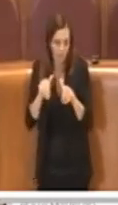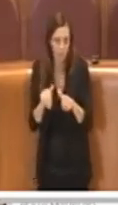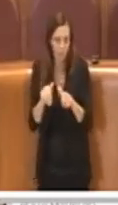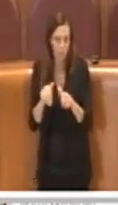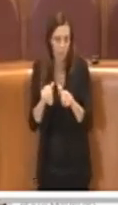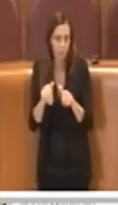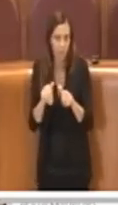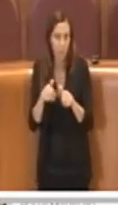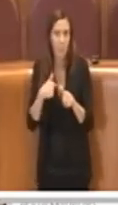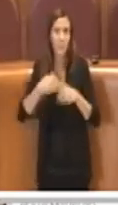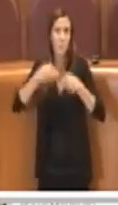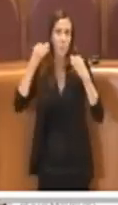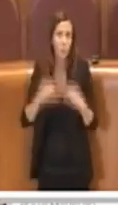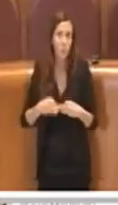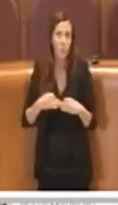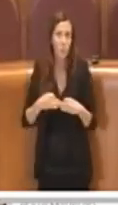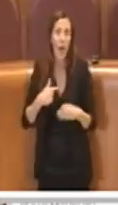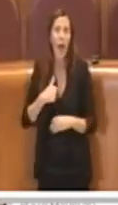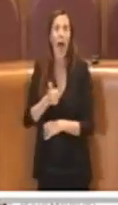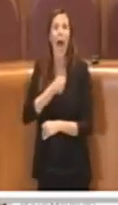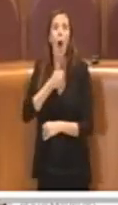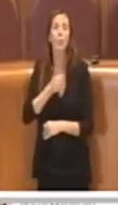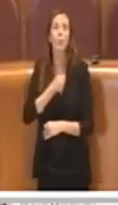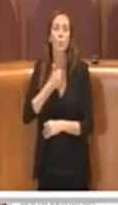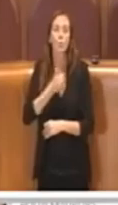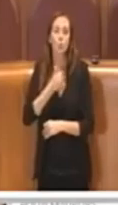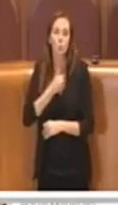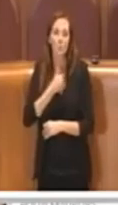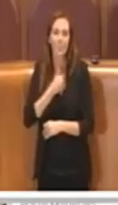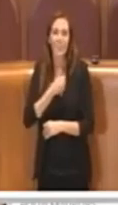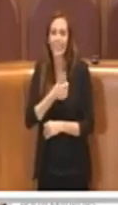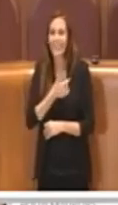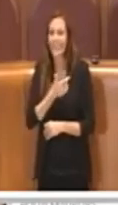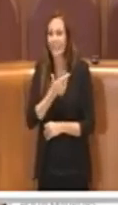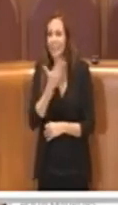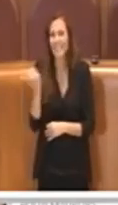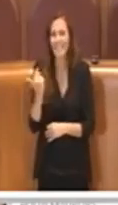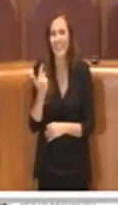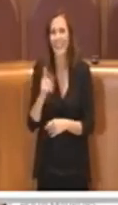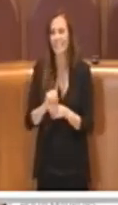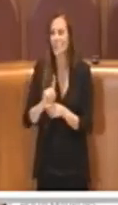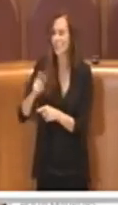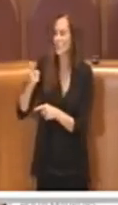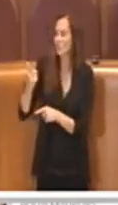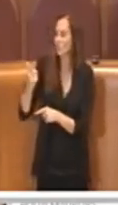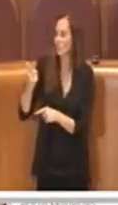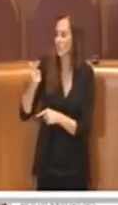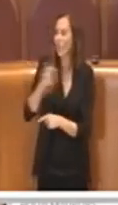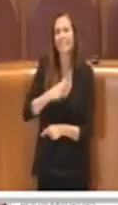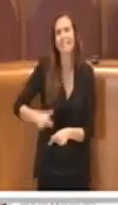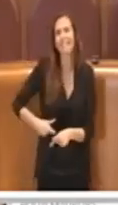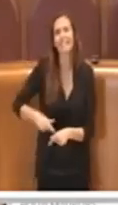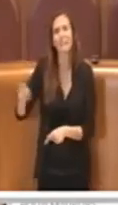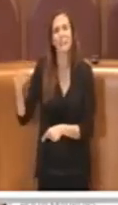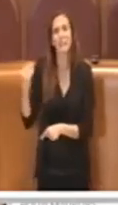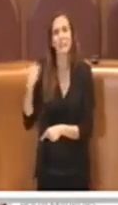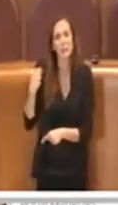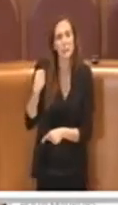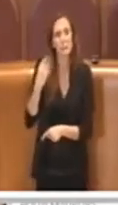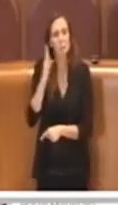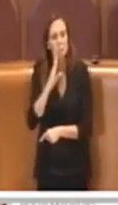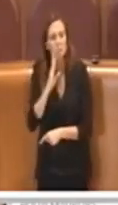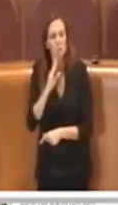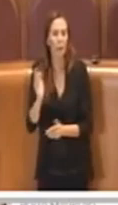stata presa in piena autonomia, senza nessuna ingerenza da parte della sindaca e che non è mai